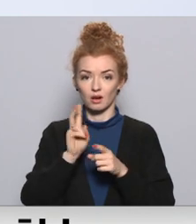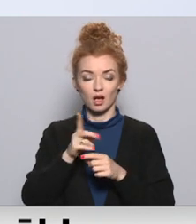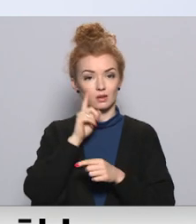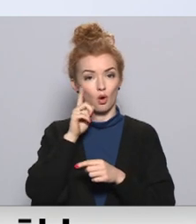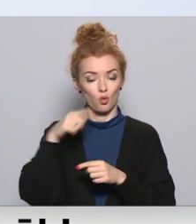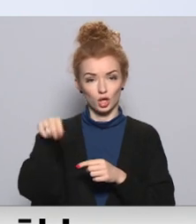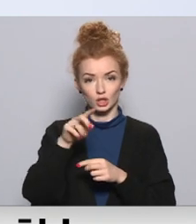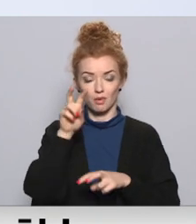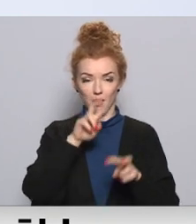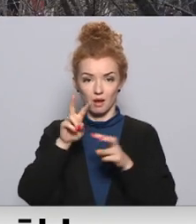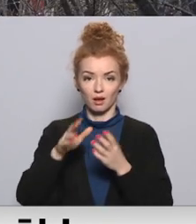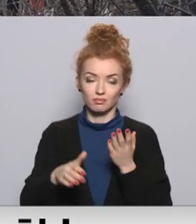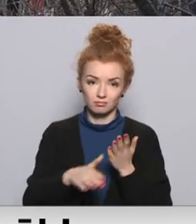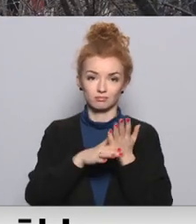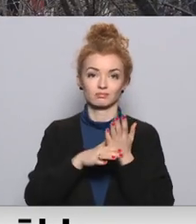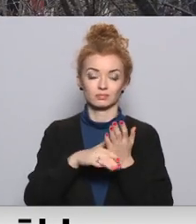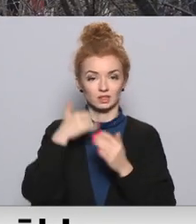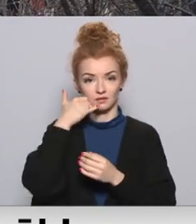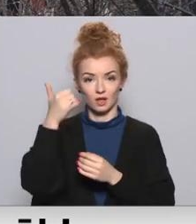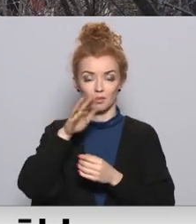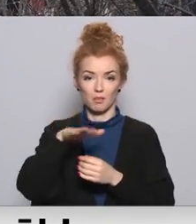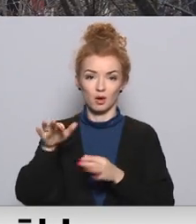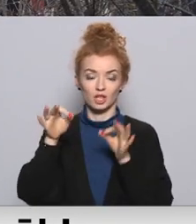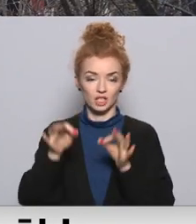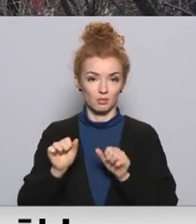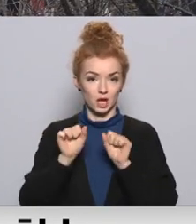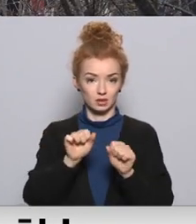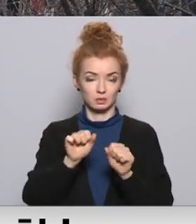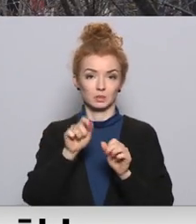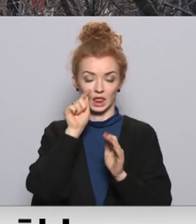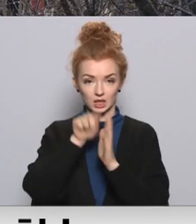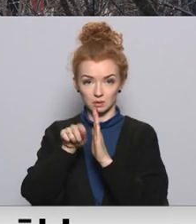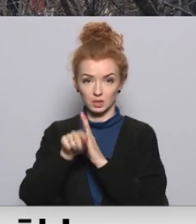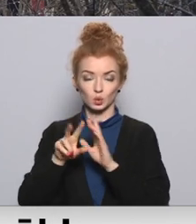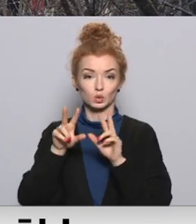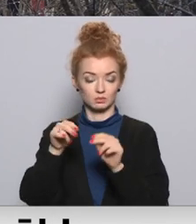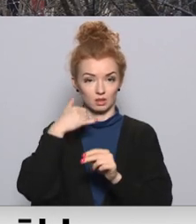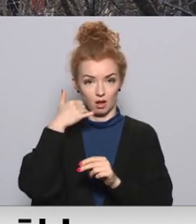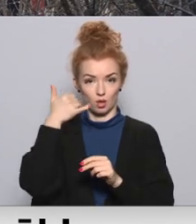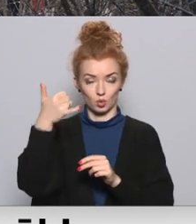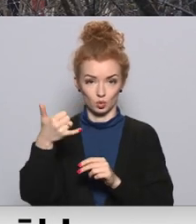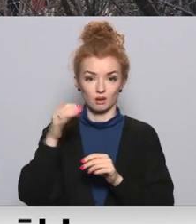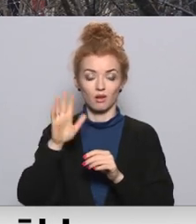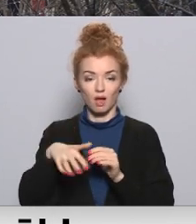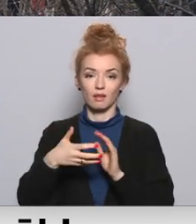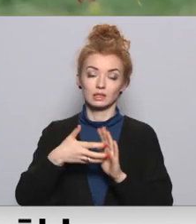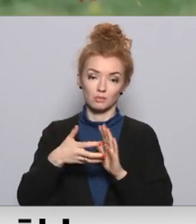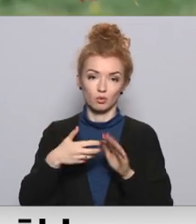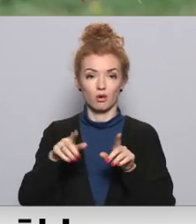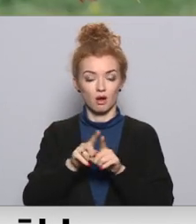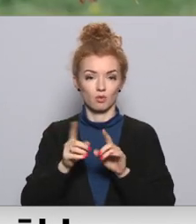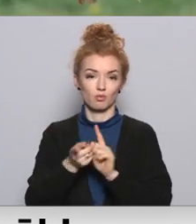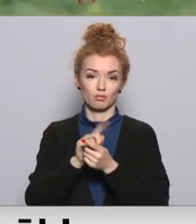atbalstu pie speciālistiem, zvanot uz valsts bērnu tiesībā aizsardzības inspekcijas uzticības tālurni vai izmantot skolas